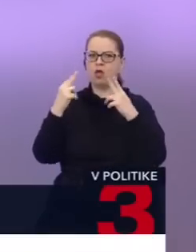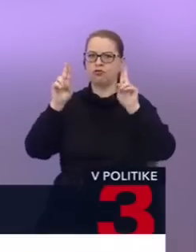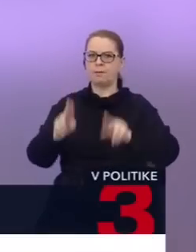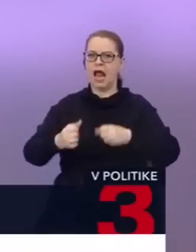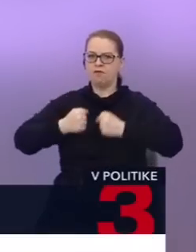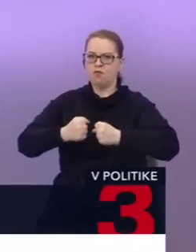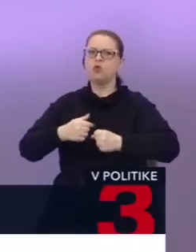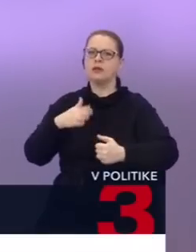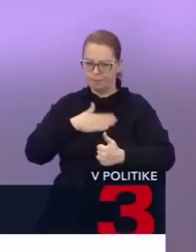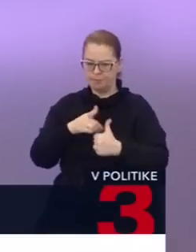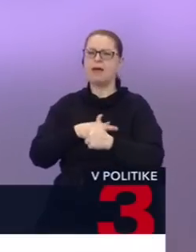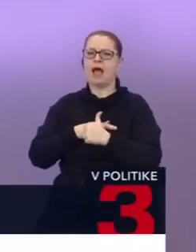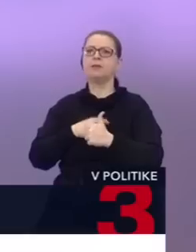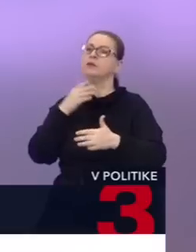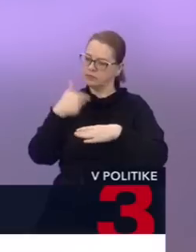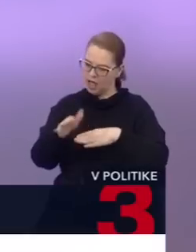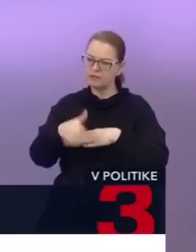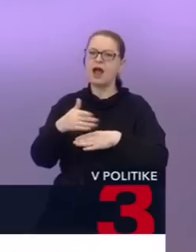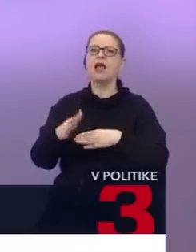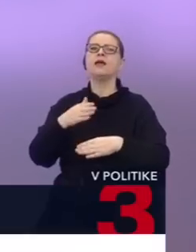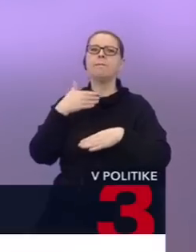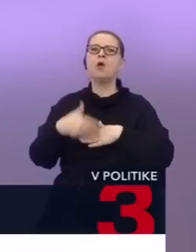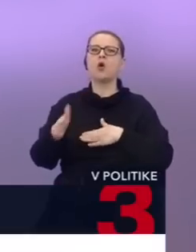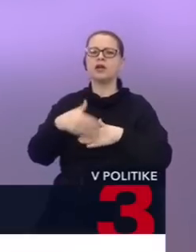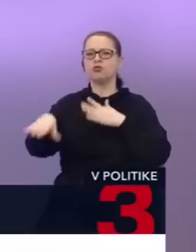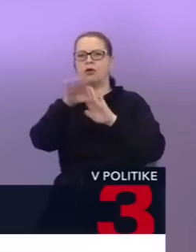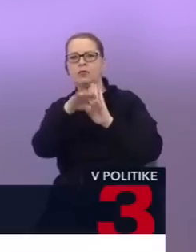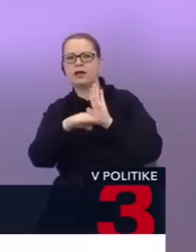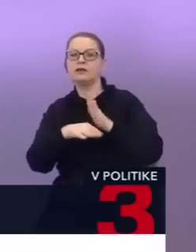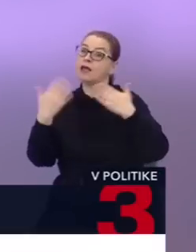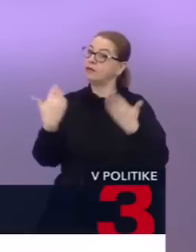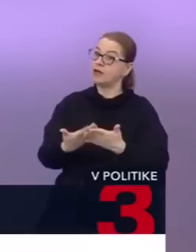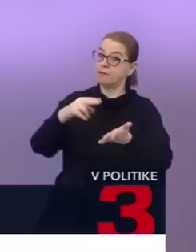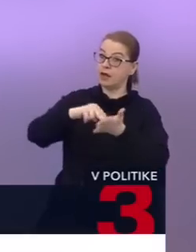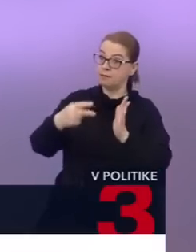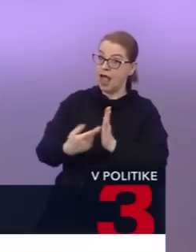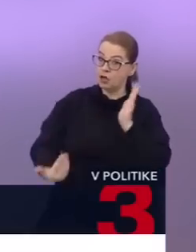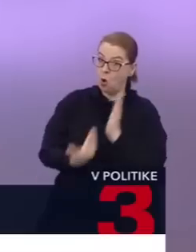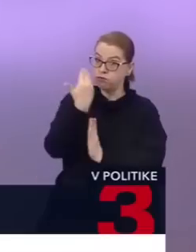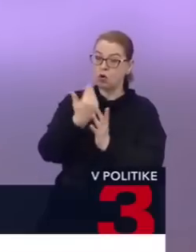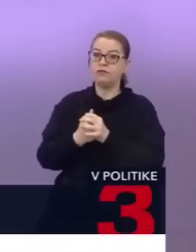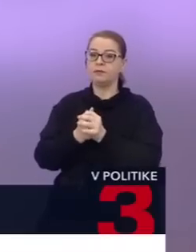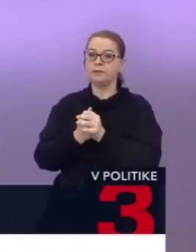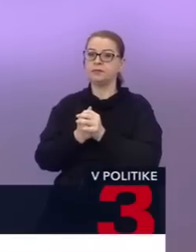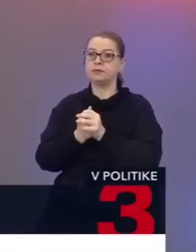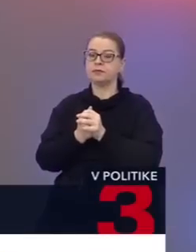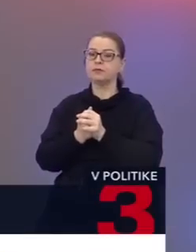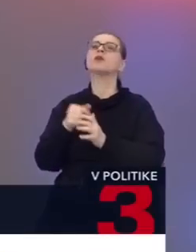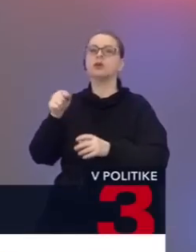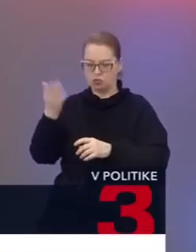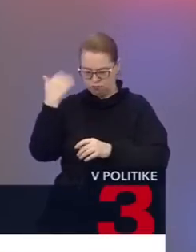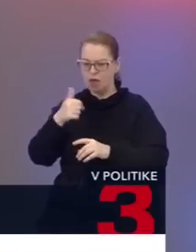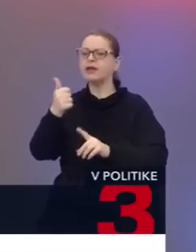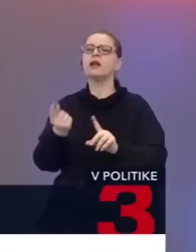máme. Čiže my môžeme nadalej pokračovať v legislatíve napríklad s plánom obnovy. tu schvaliť bola jedna z podmienok